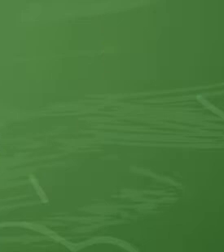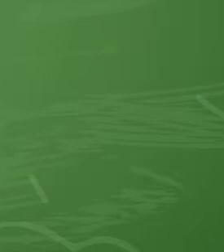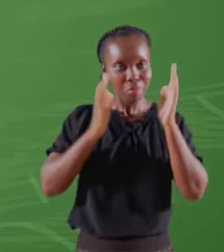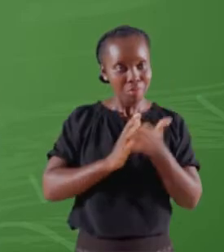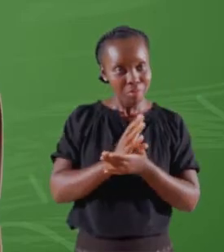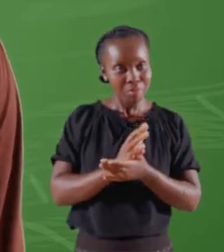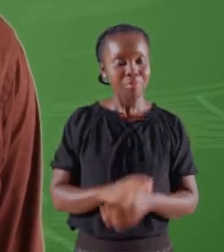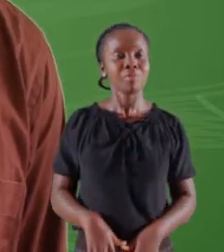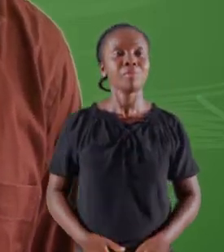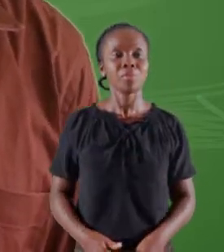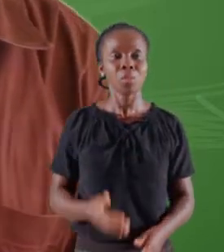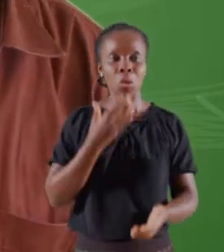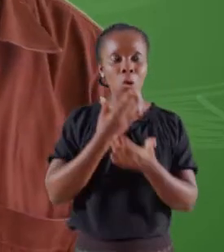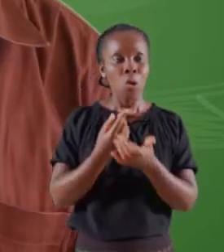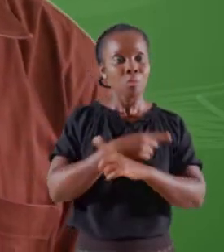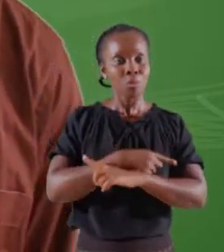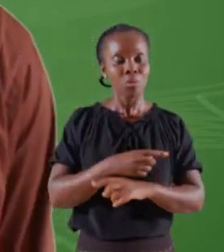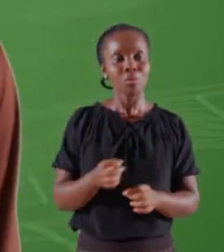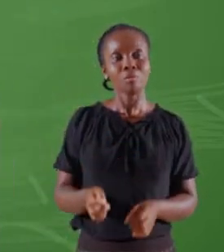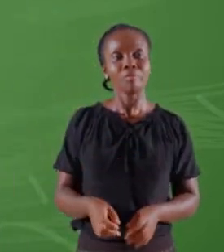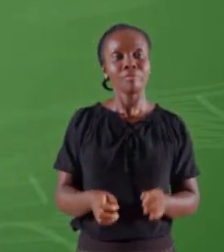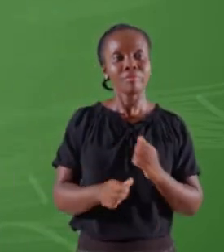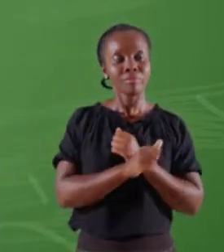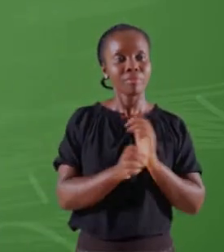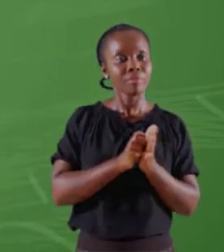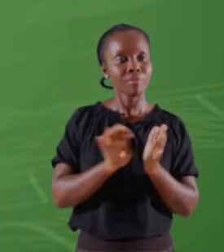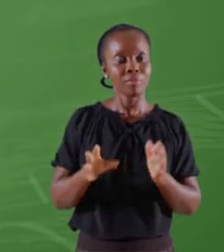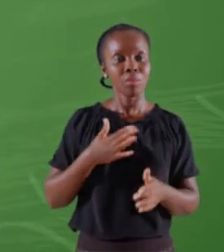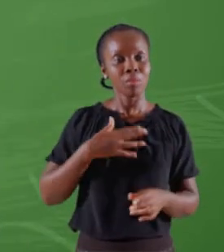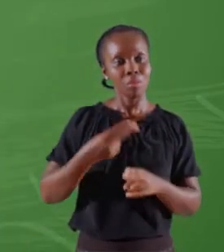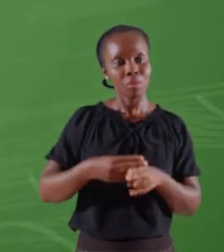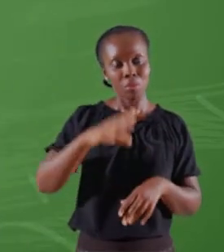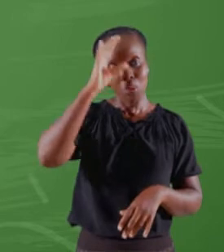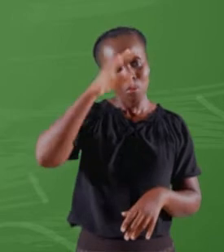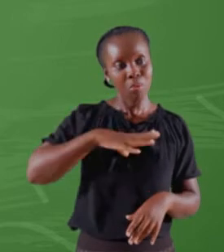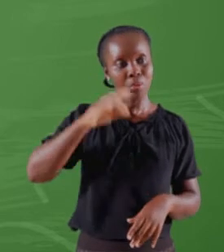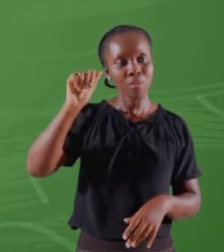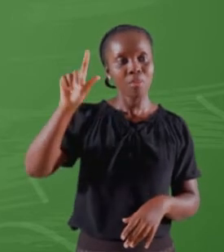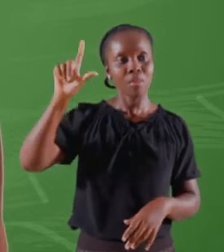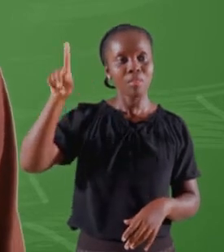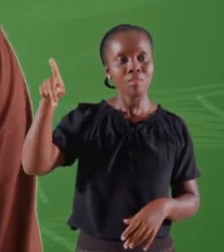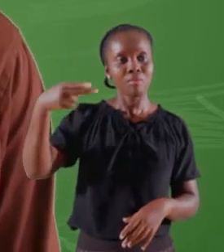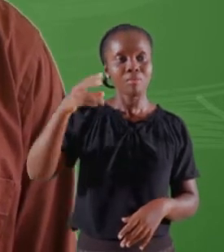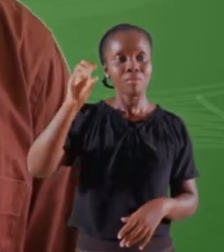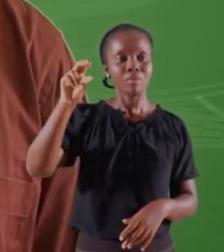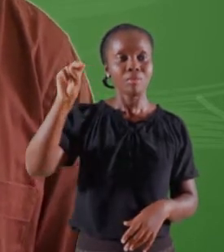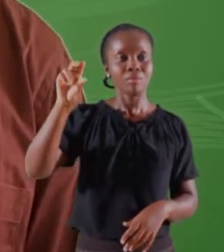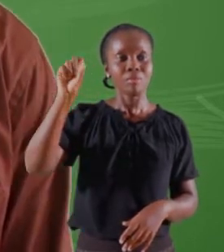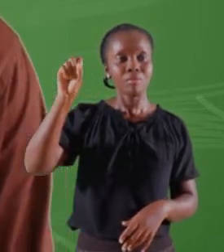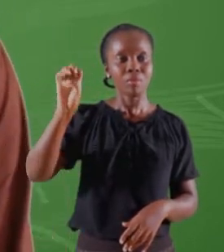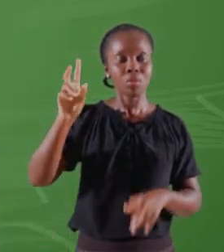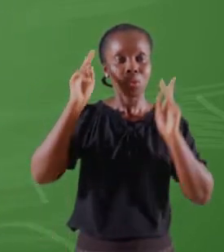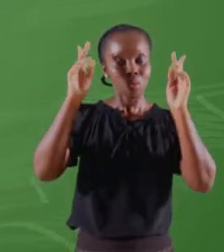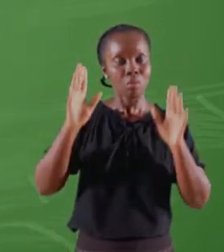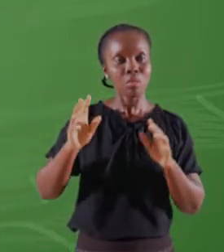Chers apprenants, bonjour. Je suis M. Ayua Alphonse, professeur d'histoire-géographie